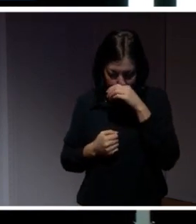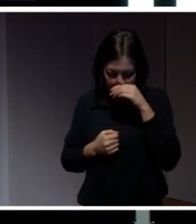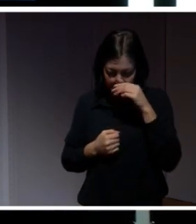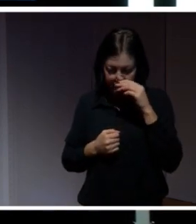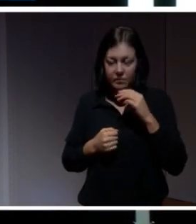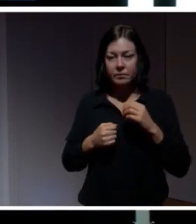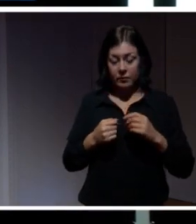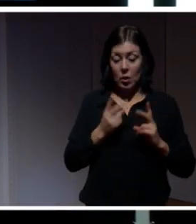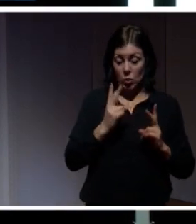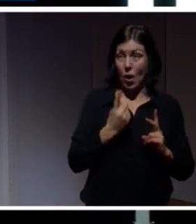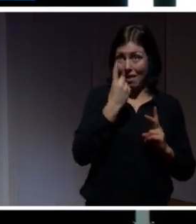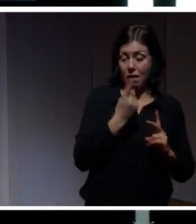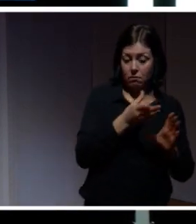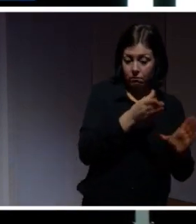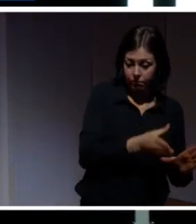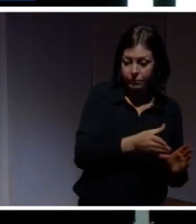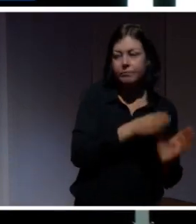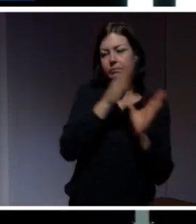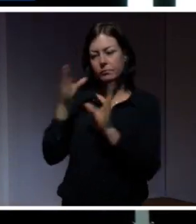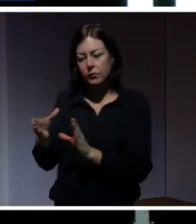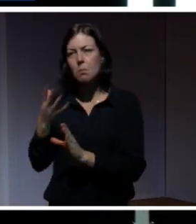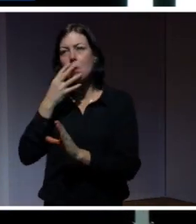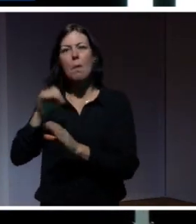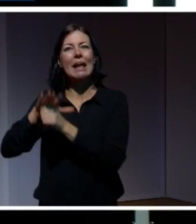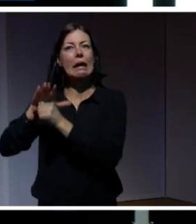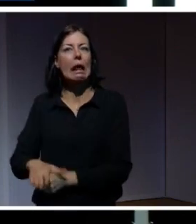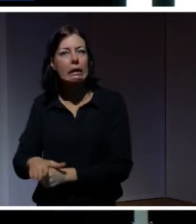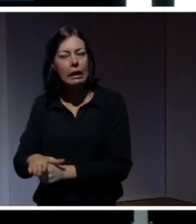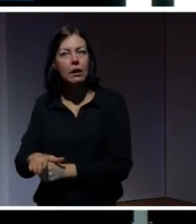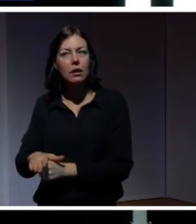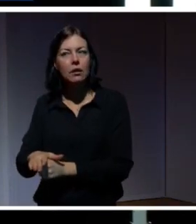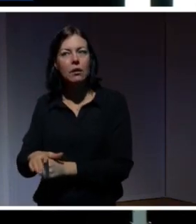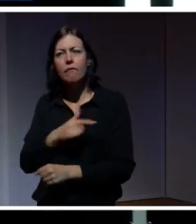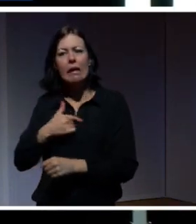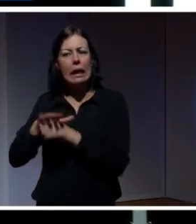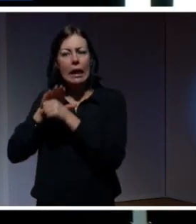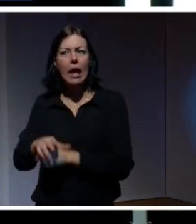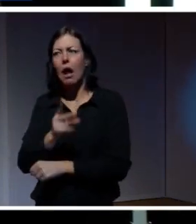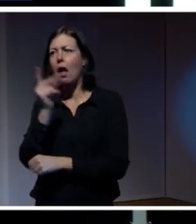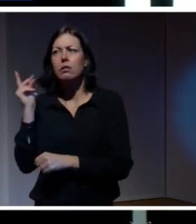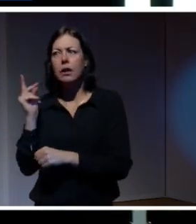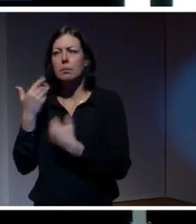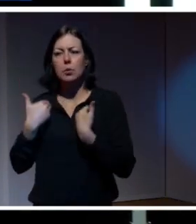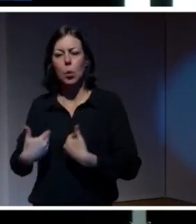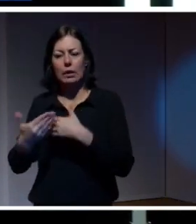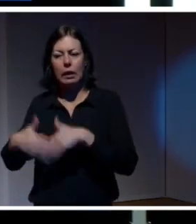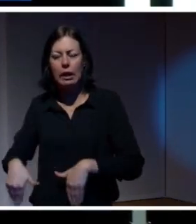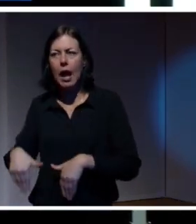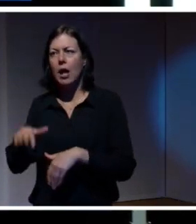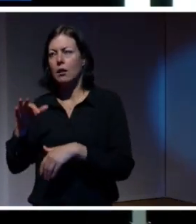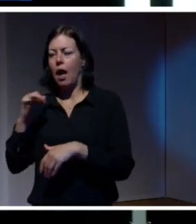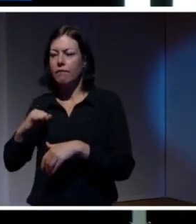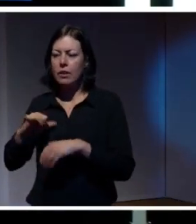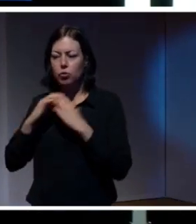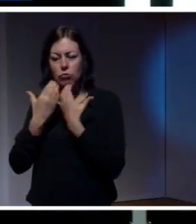På den andra sidan spektrat så pratar man om det som en ren kränkning. Vi kränker varandras personliga integritet och användning av sociala